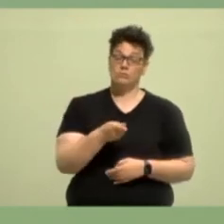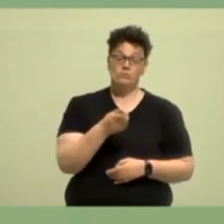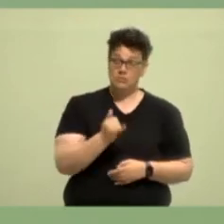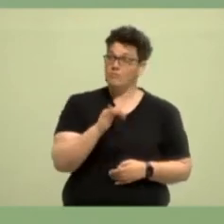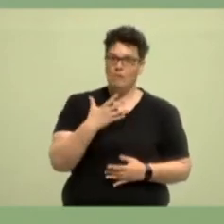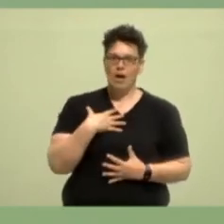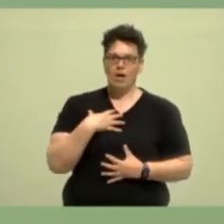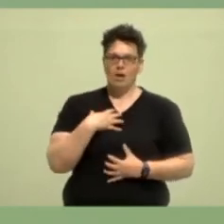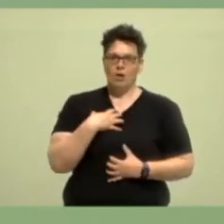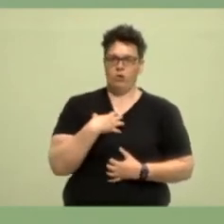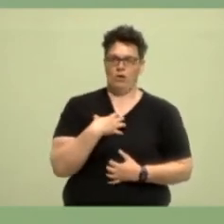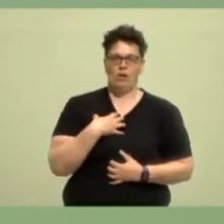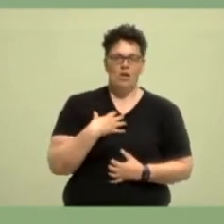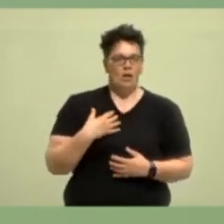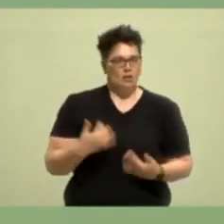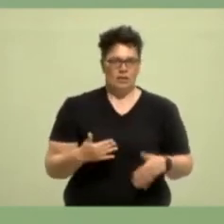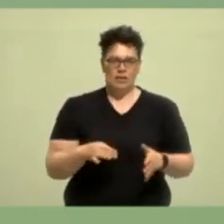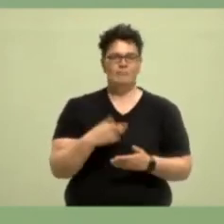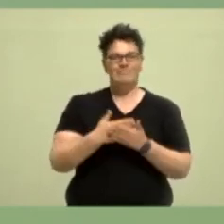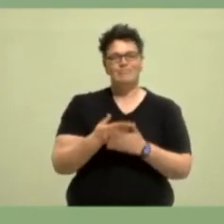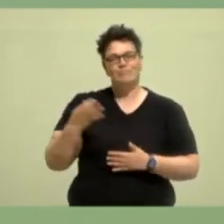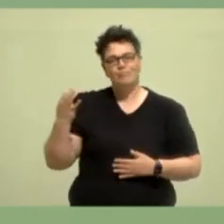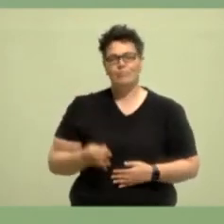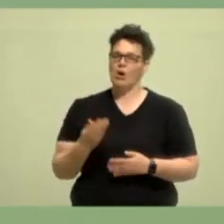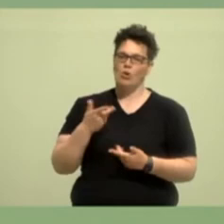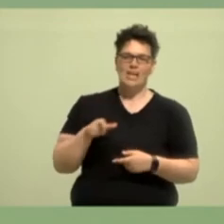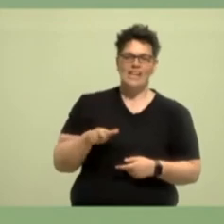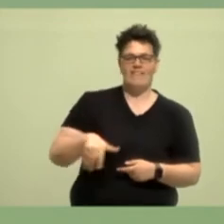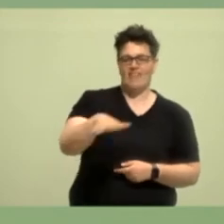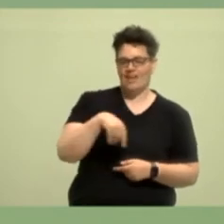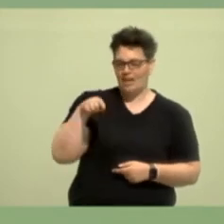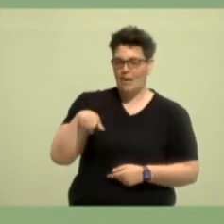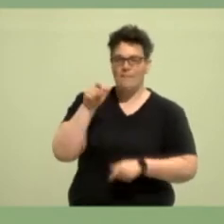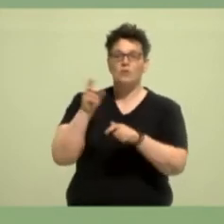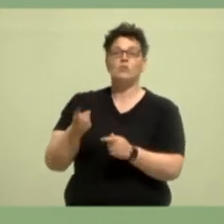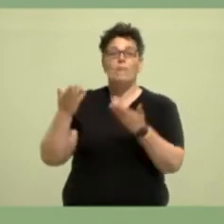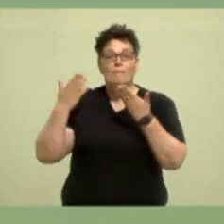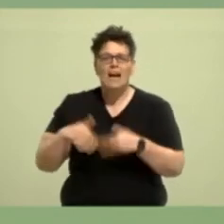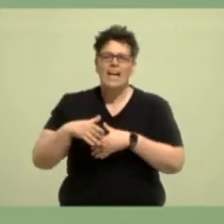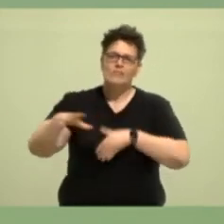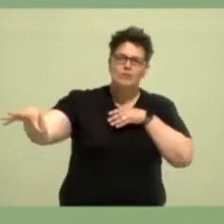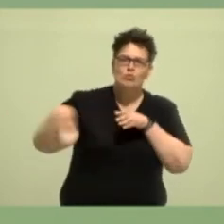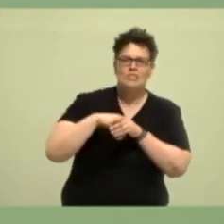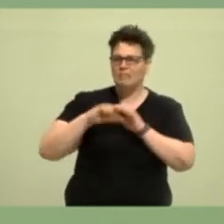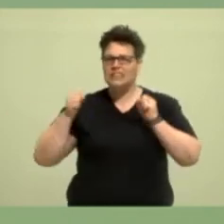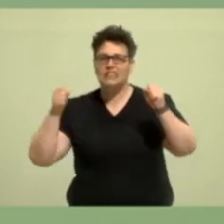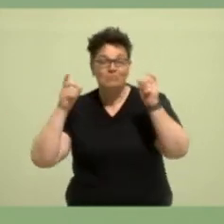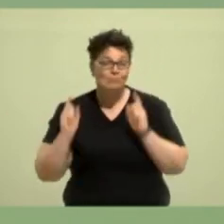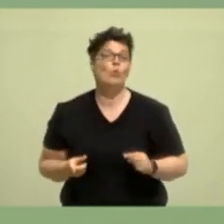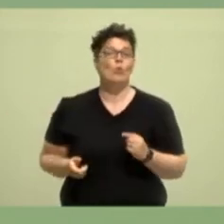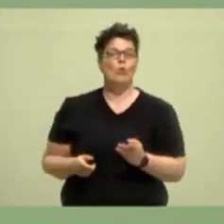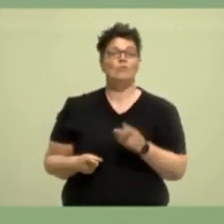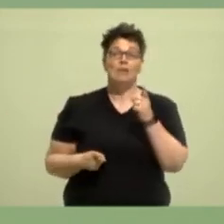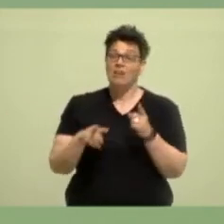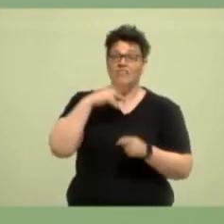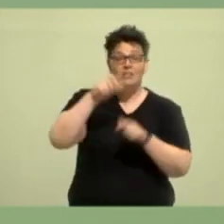uns manchmal. Daher brauchen wir die Bereitschaft der Menschen in NRW, diesen Weg mit uns zu gehen. Aber viele Menschen sind